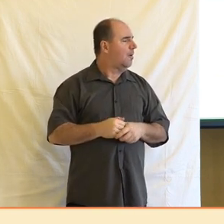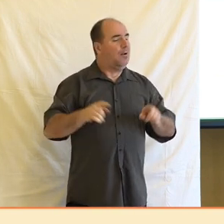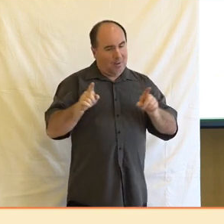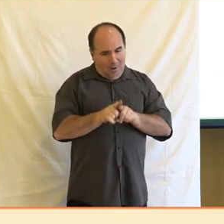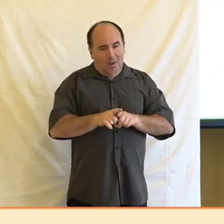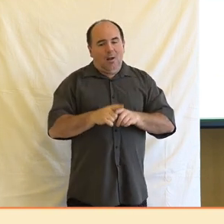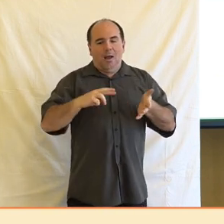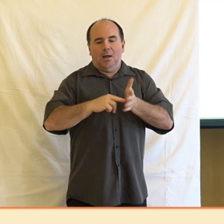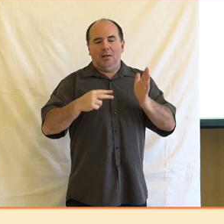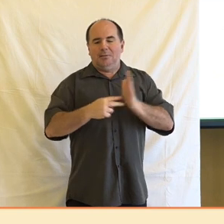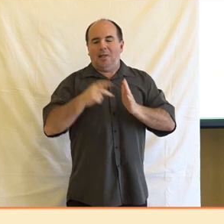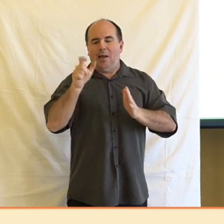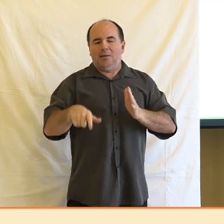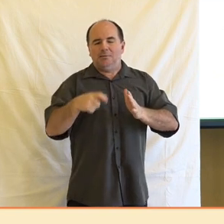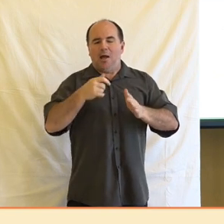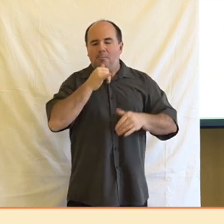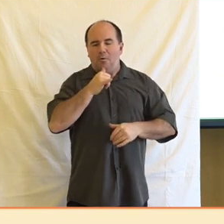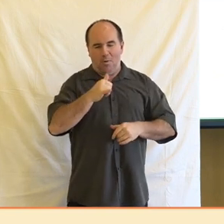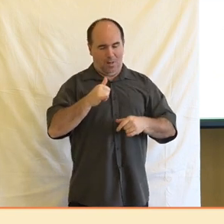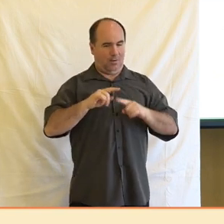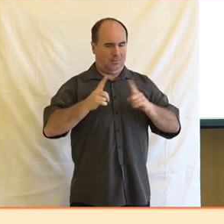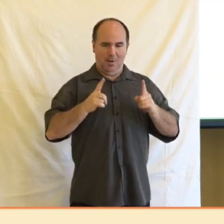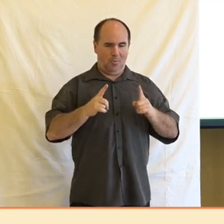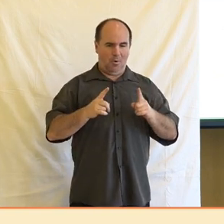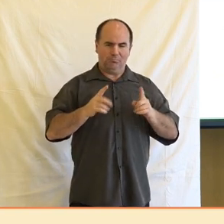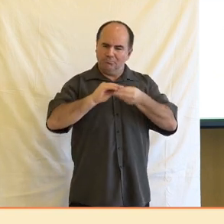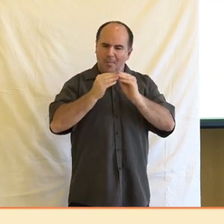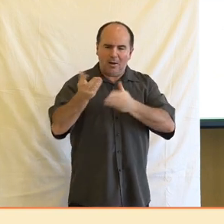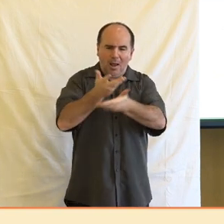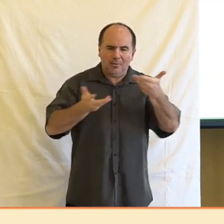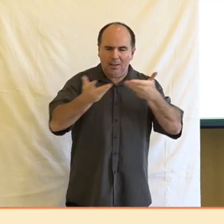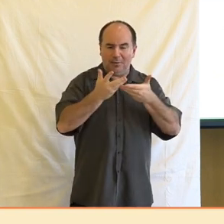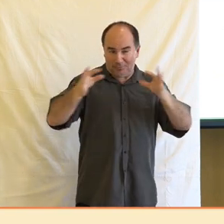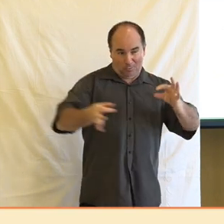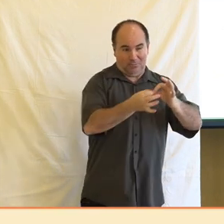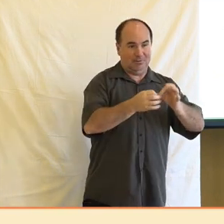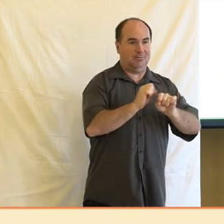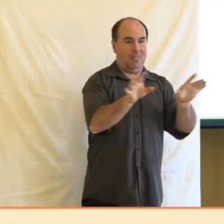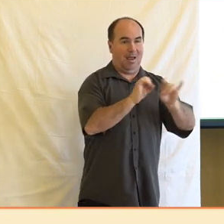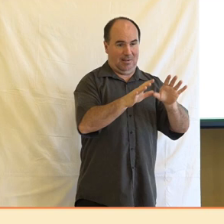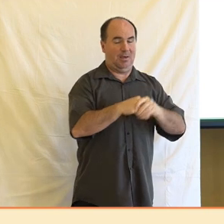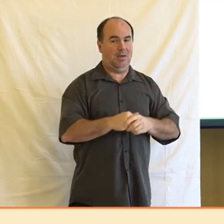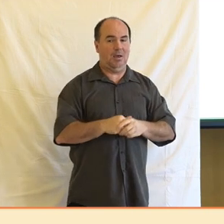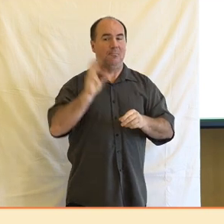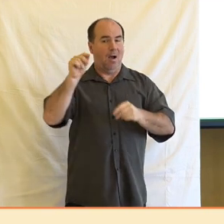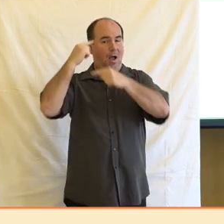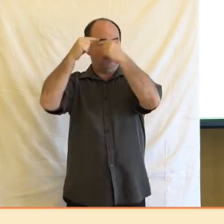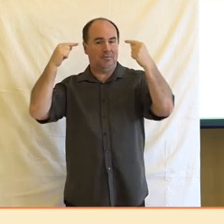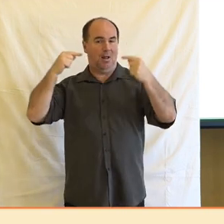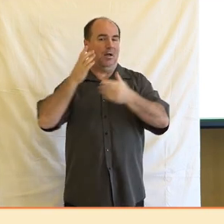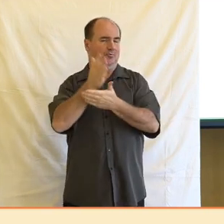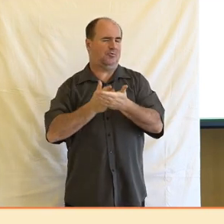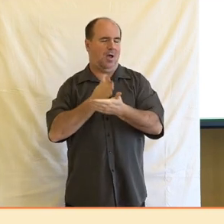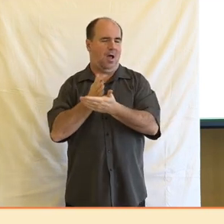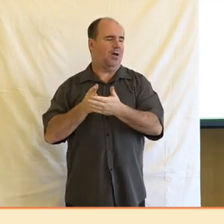povolání nebo marketing, který z médií souvisí, takže to může být svým způsobem zkreslené co do